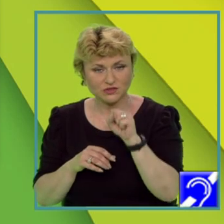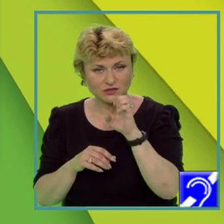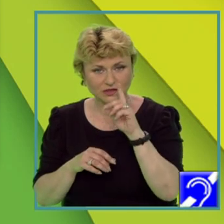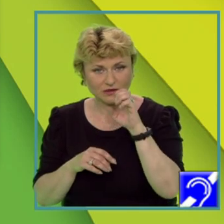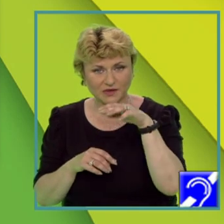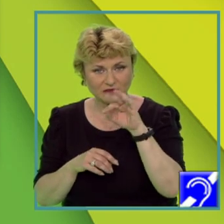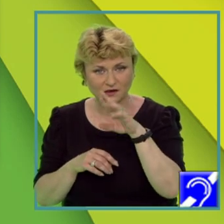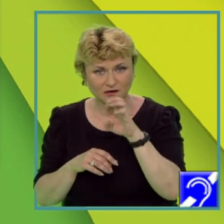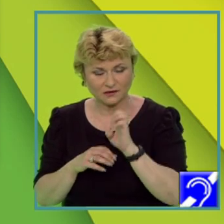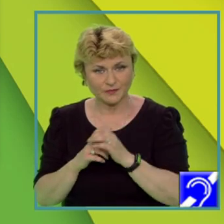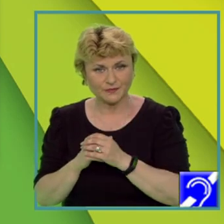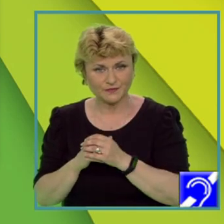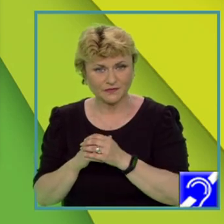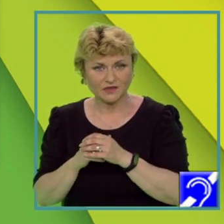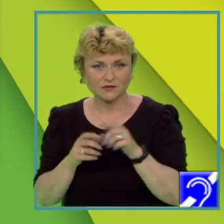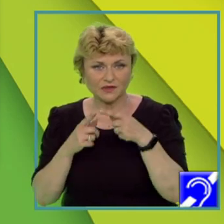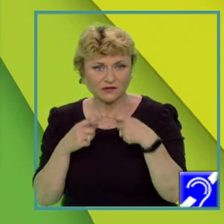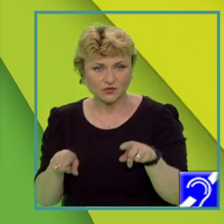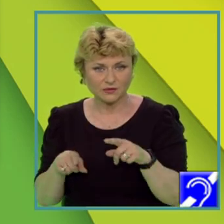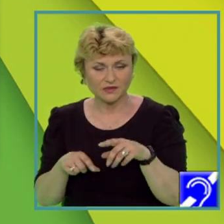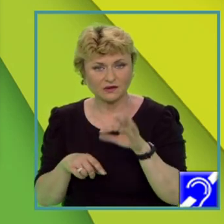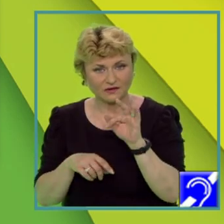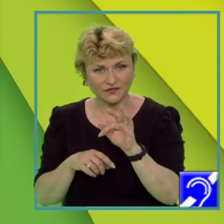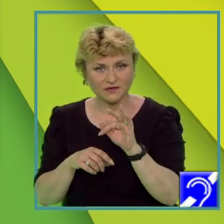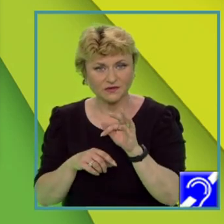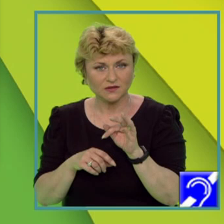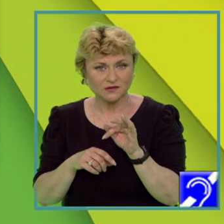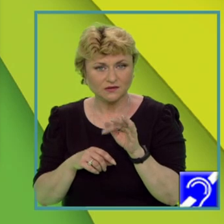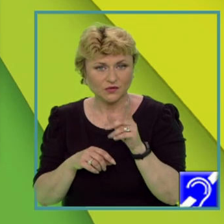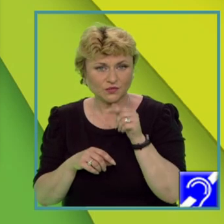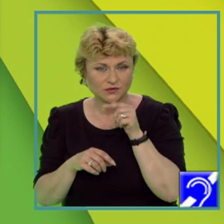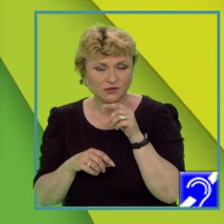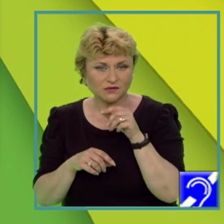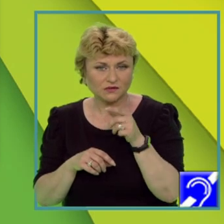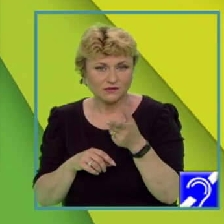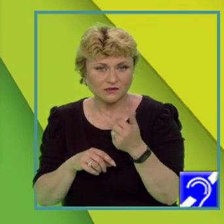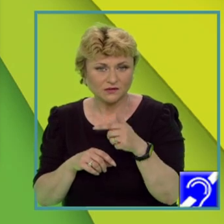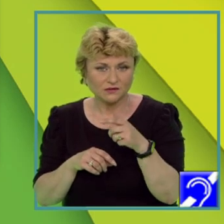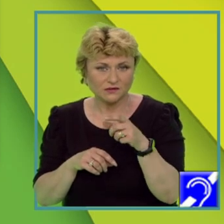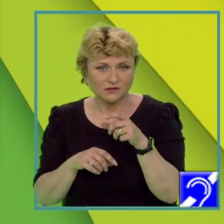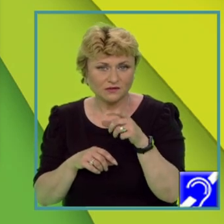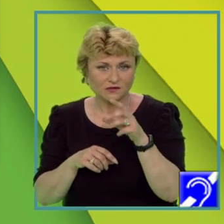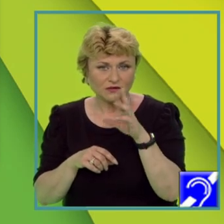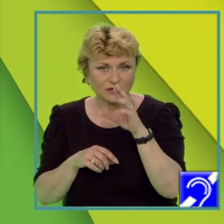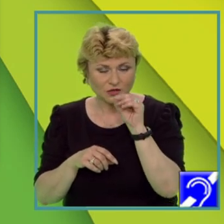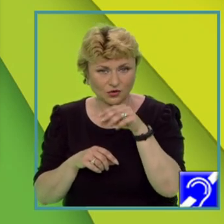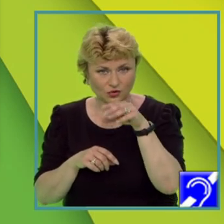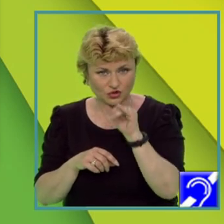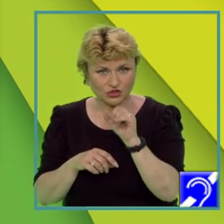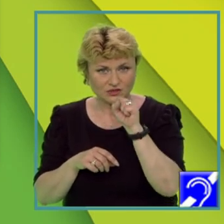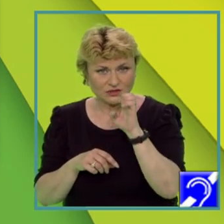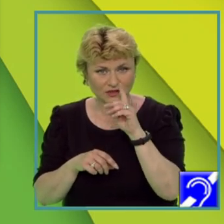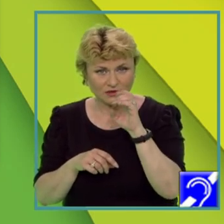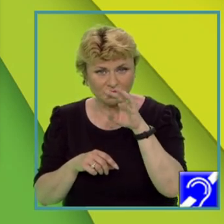înclinate, spre deosebire de unitatea F, în care domină flișul, fliș însemnând roci sedimentare